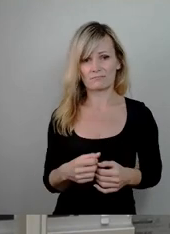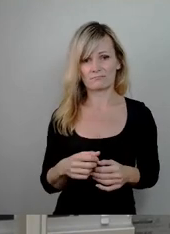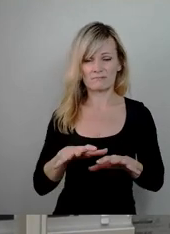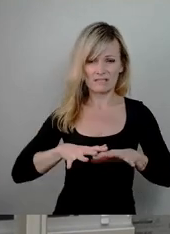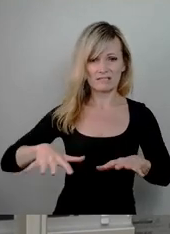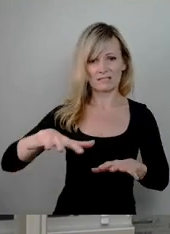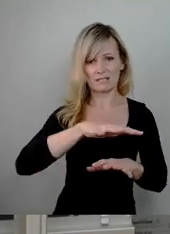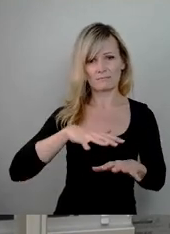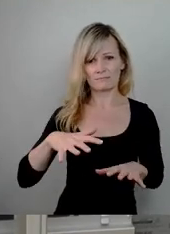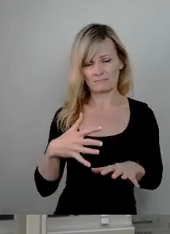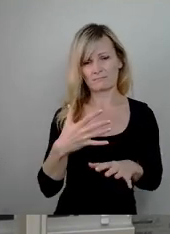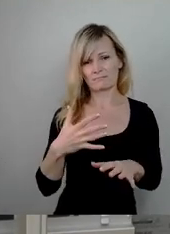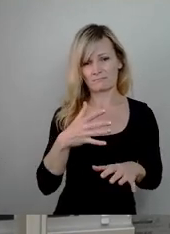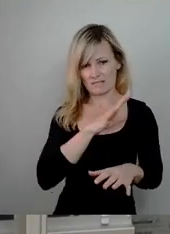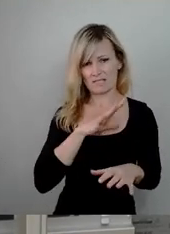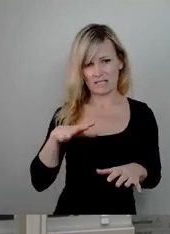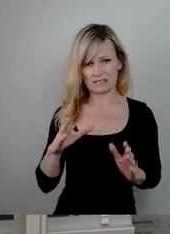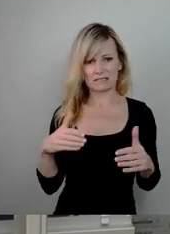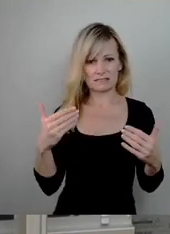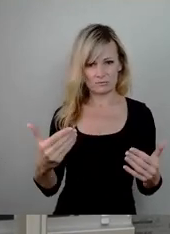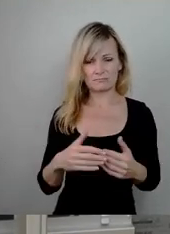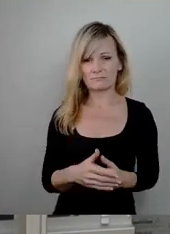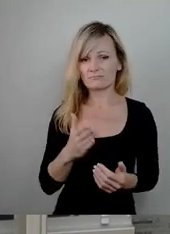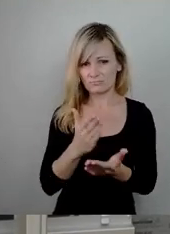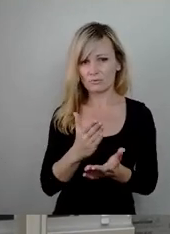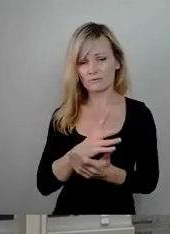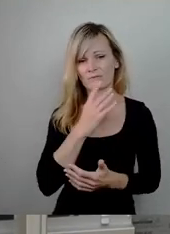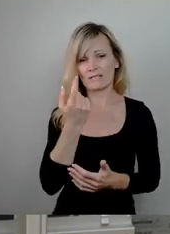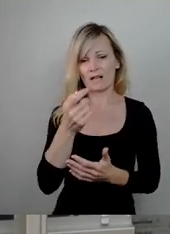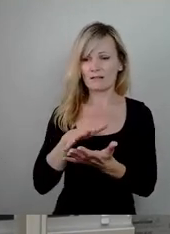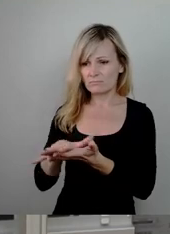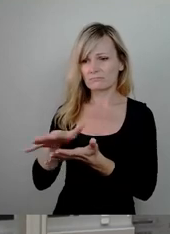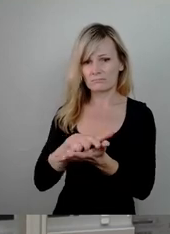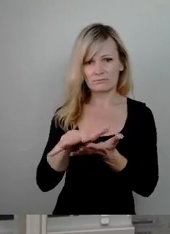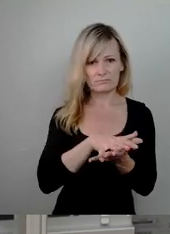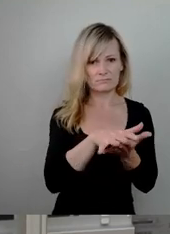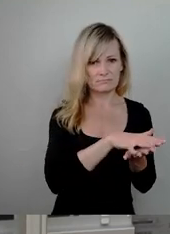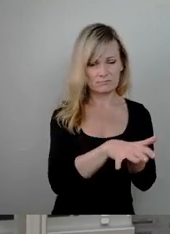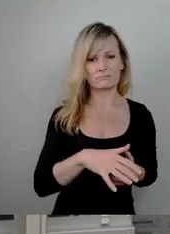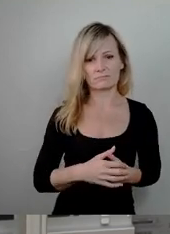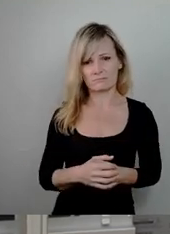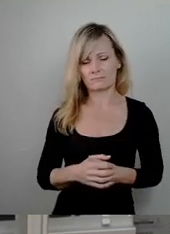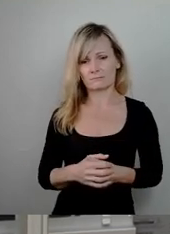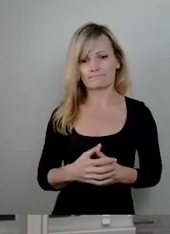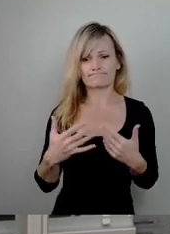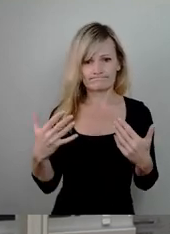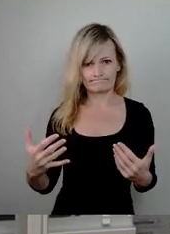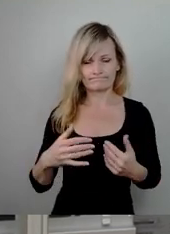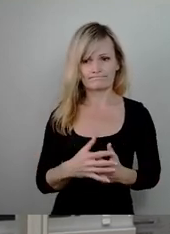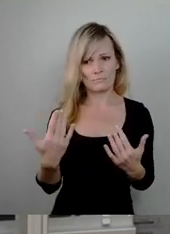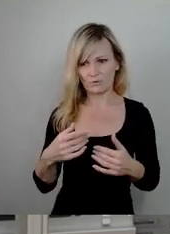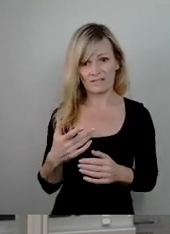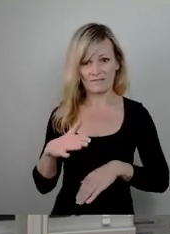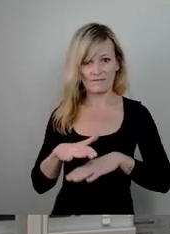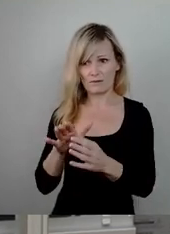Es ist viel Geld verausgabt worden, einiges an grundständigen Ausgaben hart der Erledigung. Einiges an sozialem Ausgleich